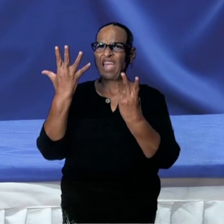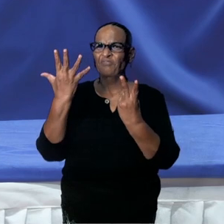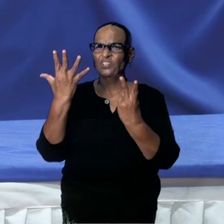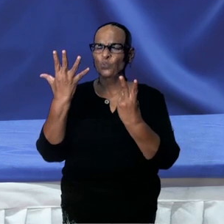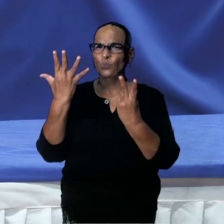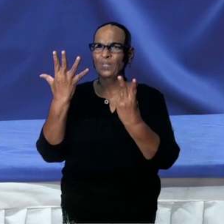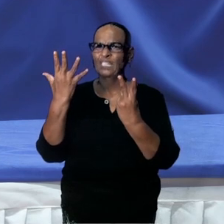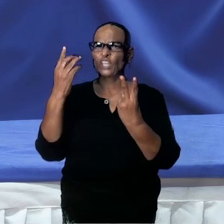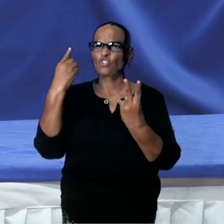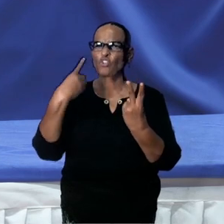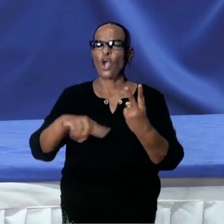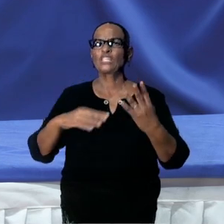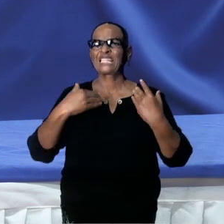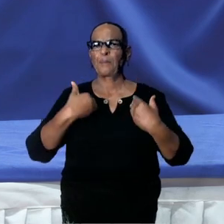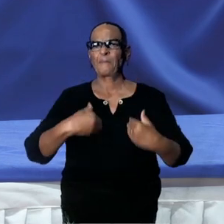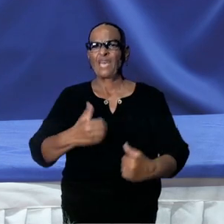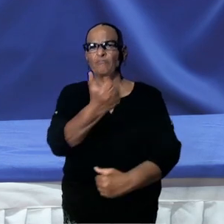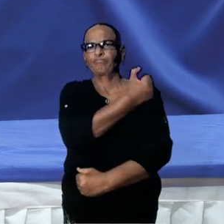personen.